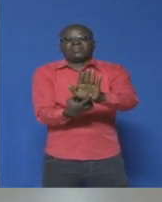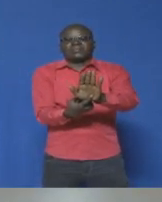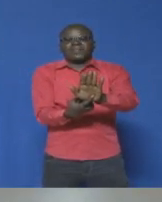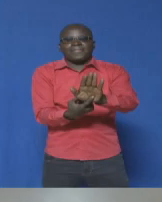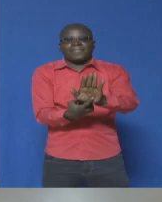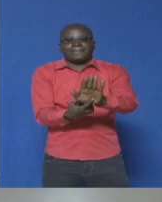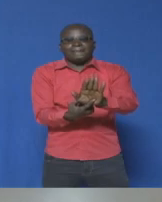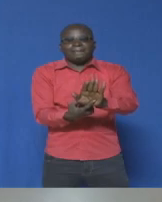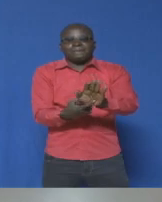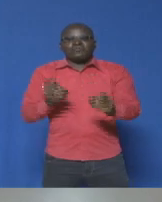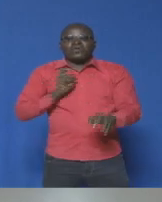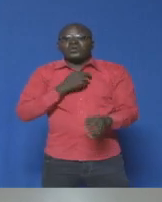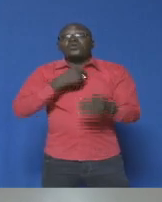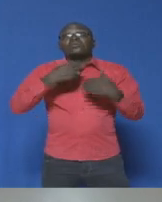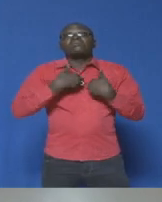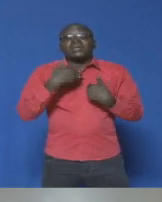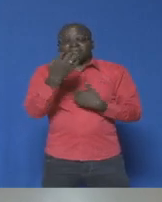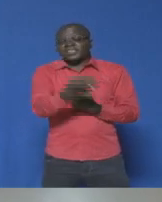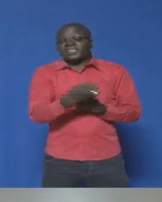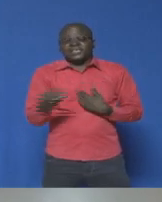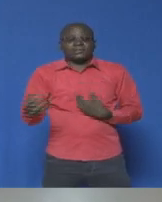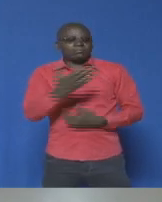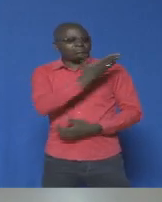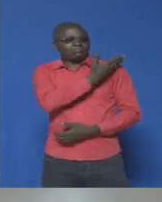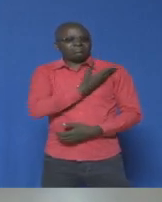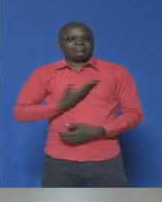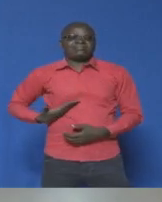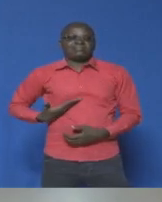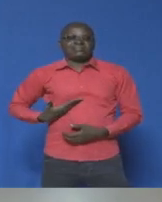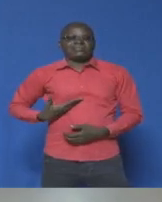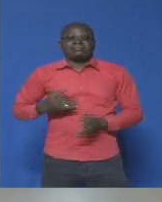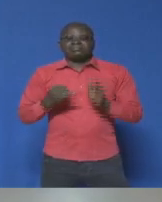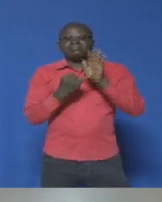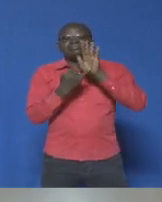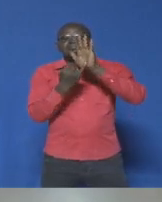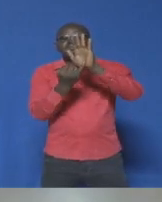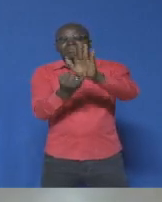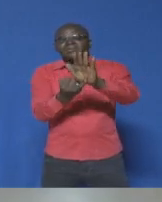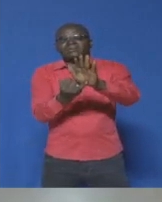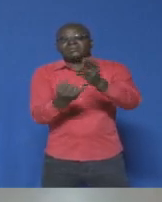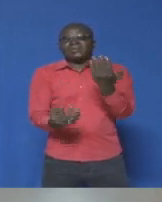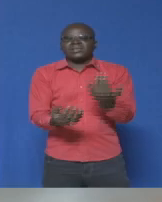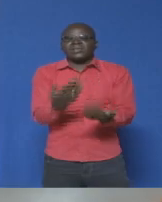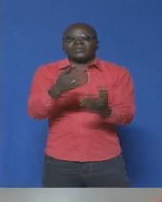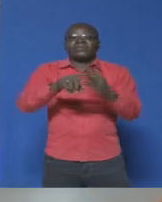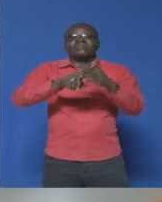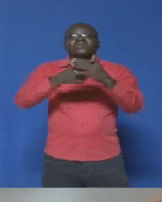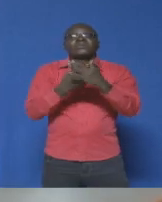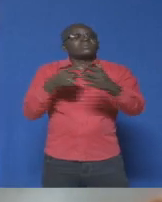Nous avons des éléments sérieux qui indiquent que le feu serait d'origine criminelle.